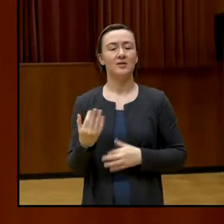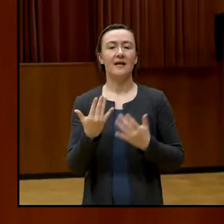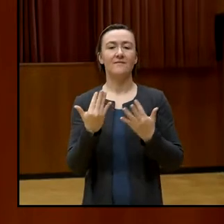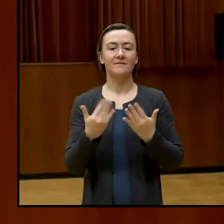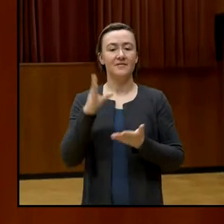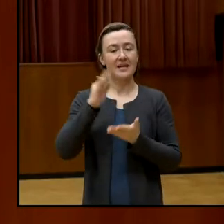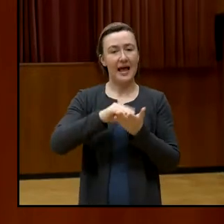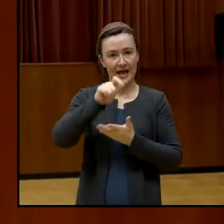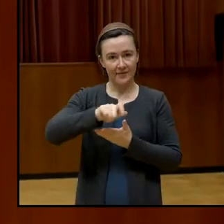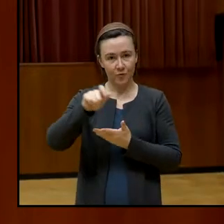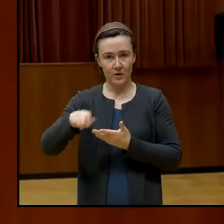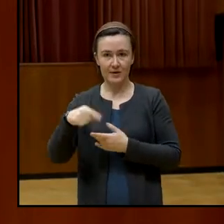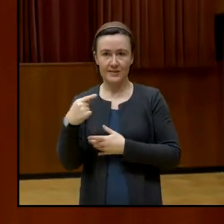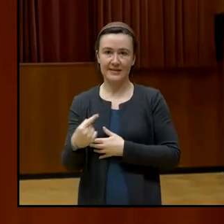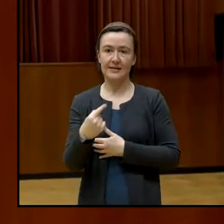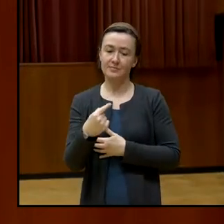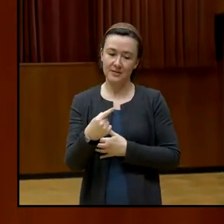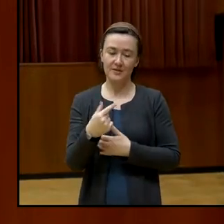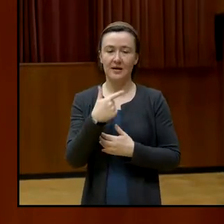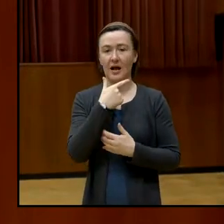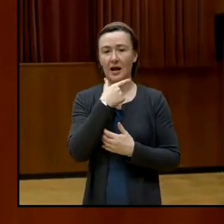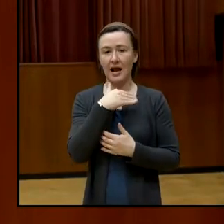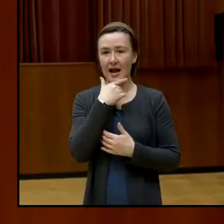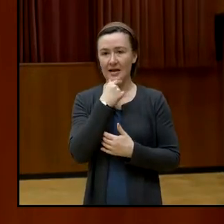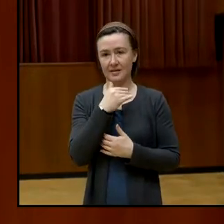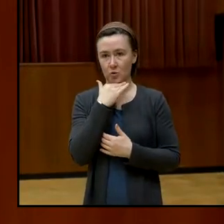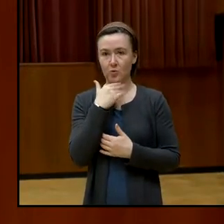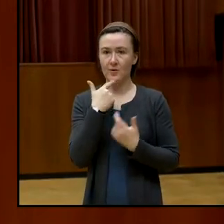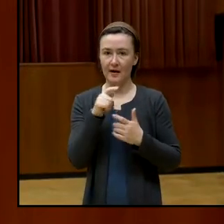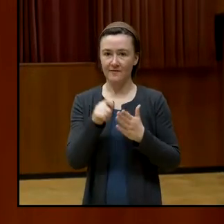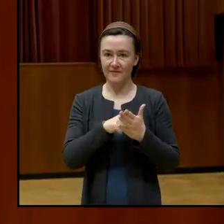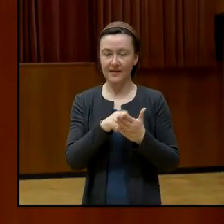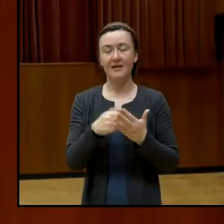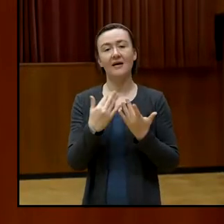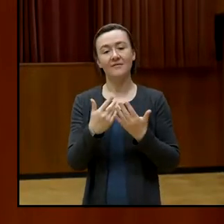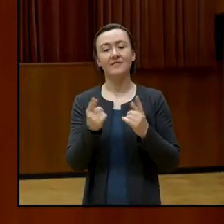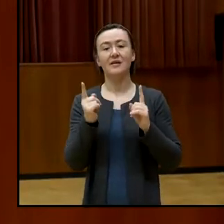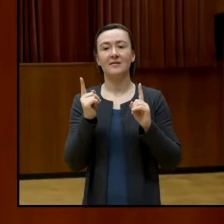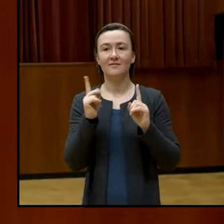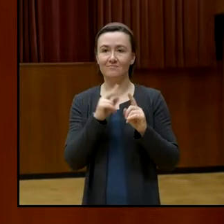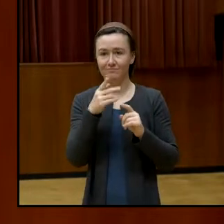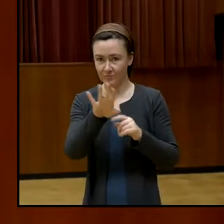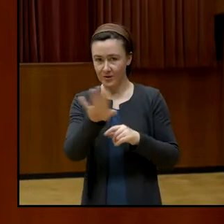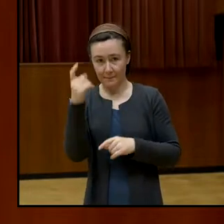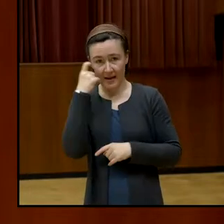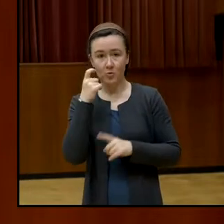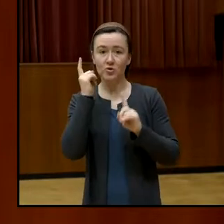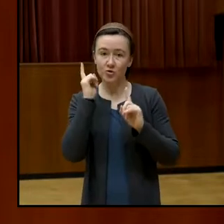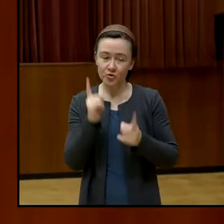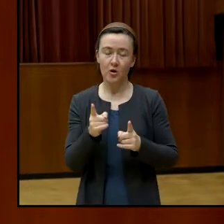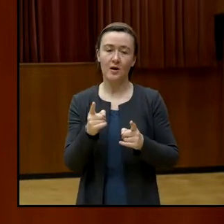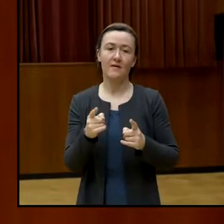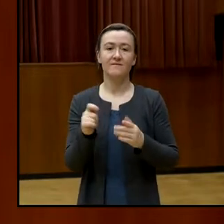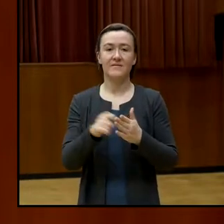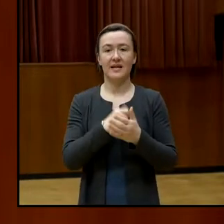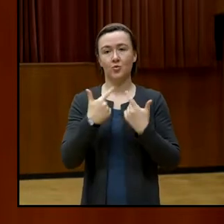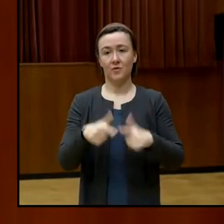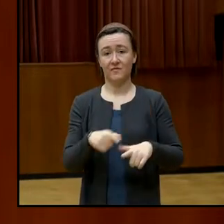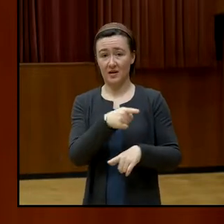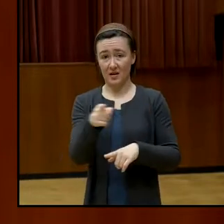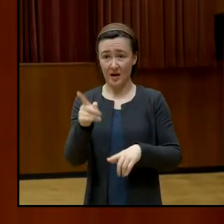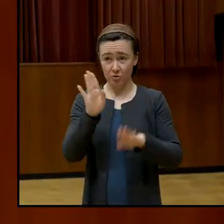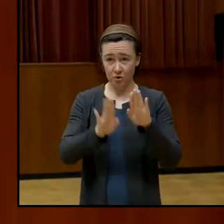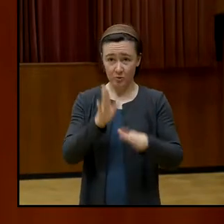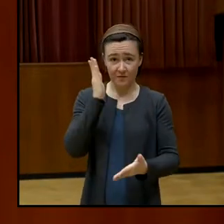sollten in einer Demokratie mitbestimmen können, Ihrer Meinung nach? Haben Sie abgestimmt? Brauchen Sie noch Zeit?